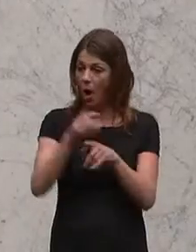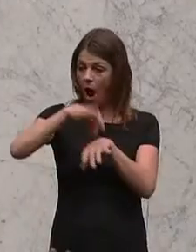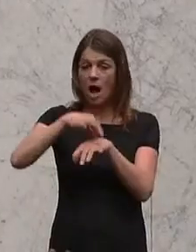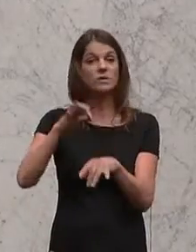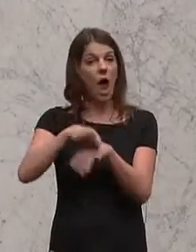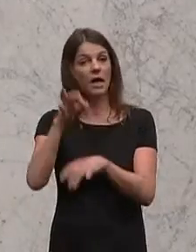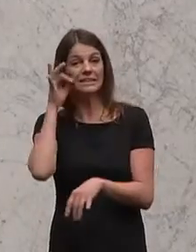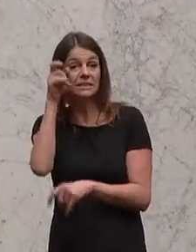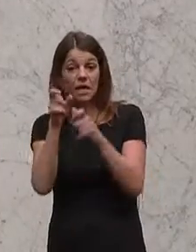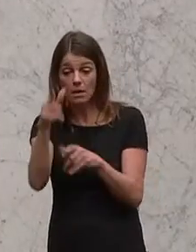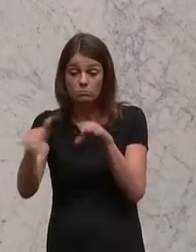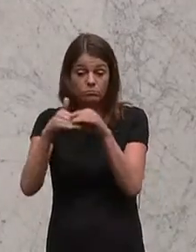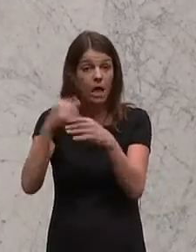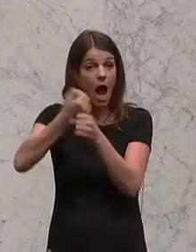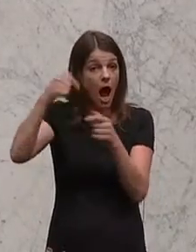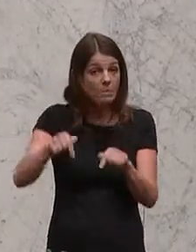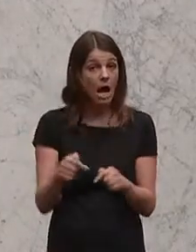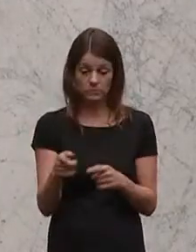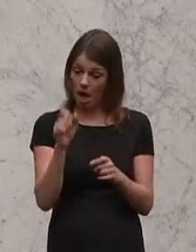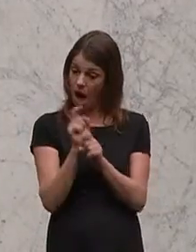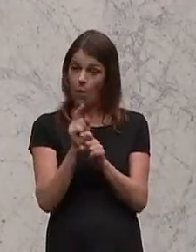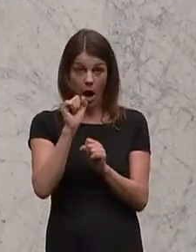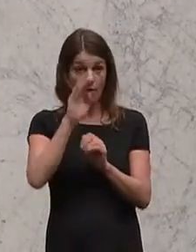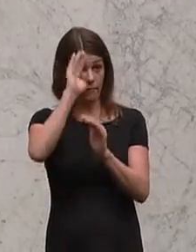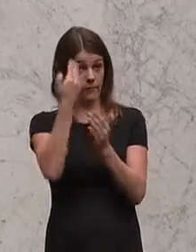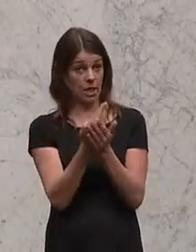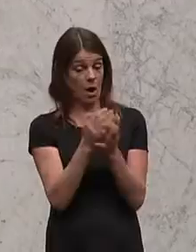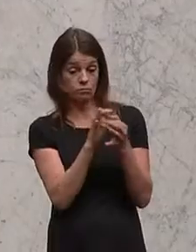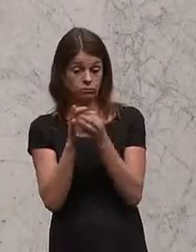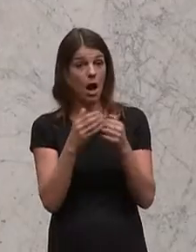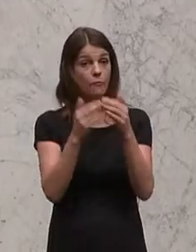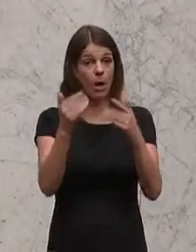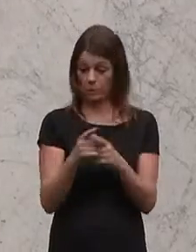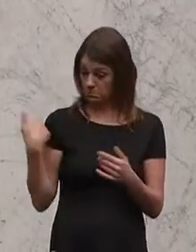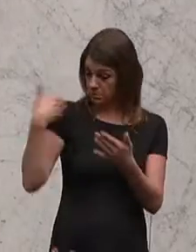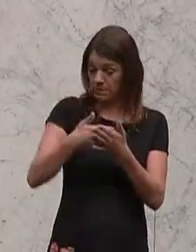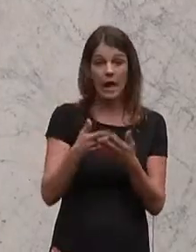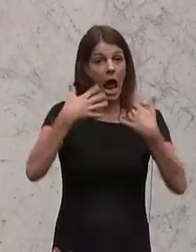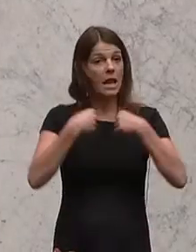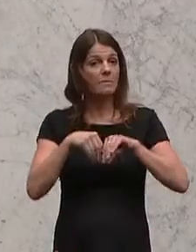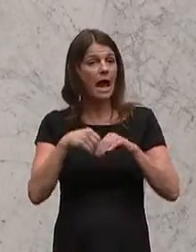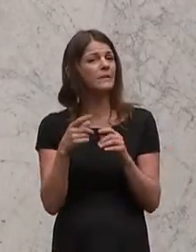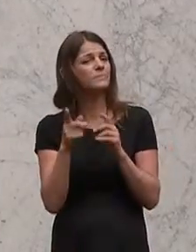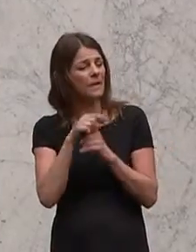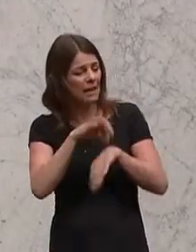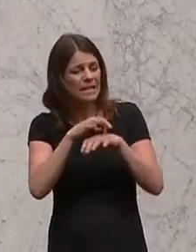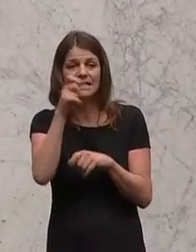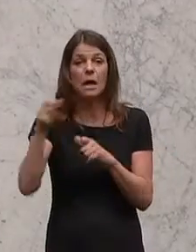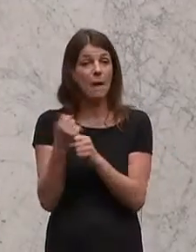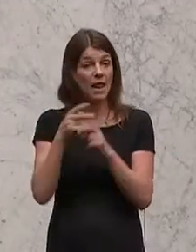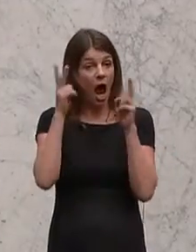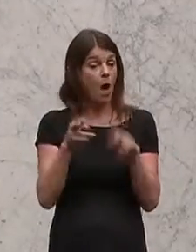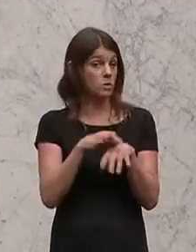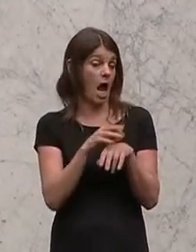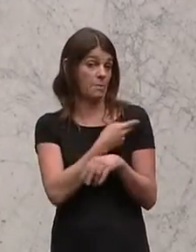sein, die zu den Patientinnen und Patienten genauso Vertrauen aufbauen, wie es jetzt die allgemeinbedingenden Mediziner in Hausarztpraxen tun werden. Auch das wird in